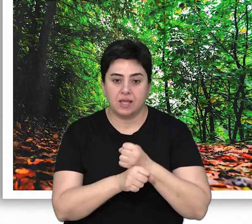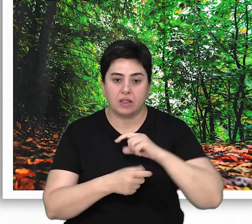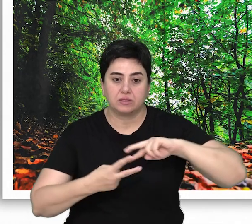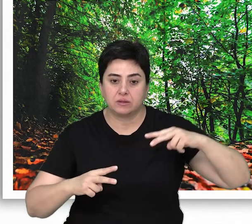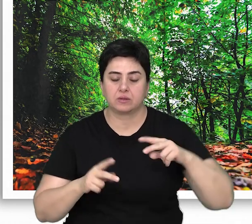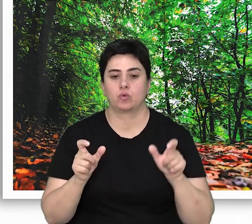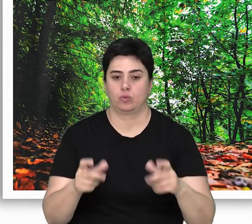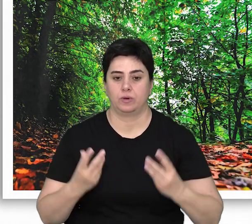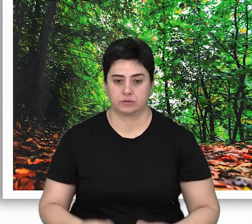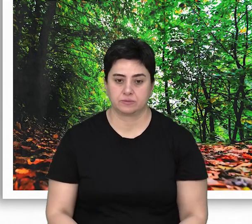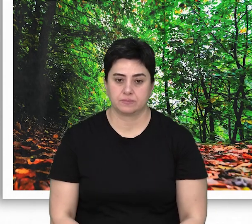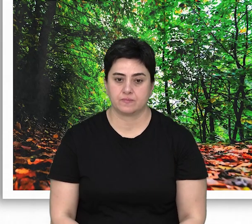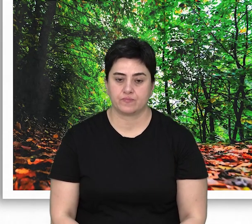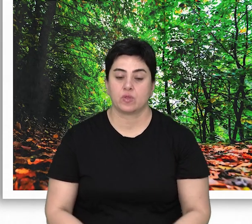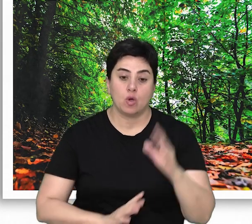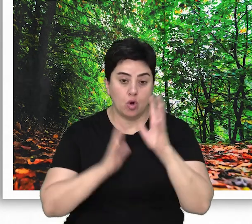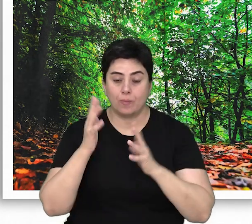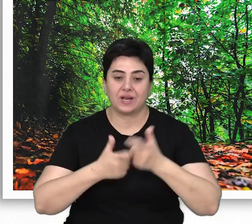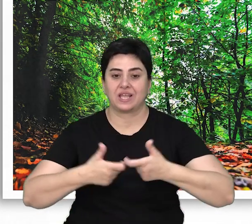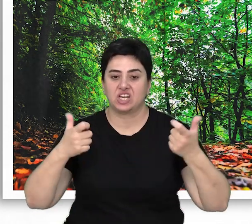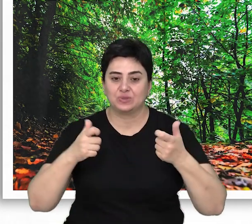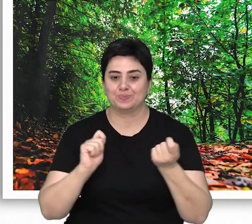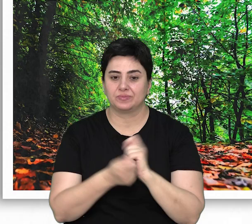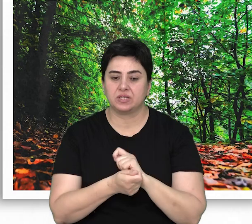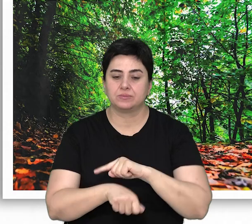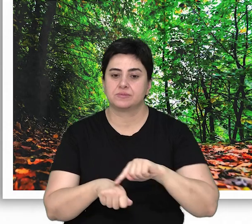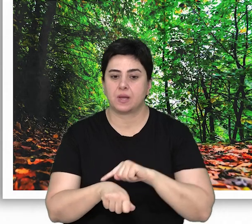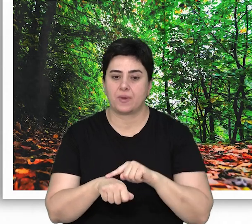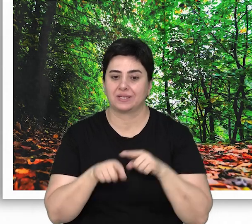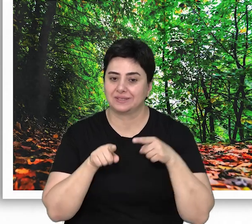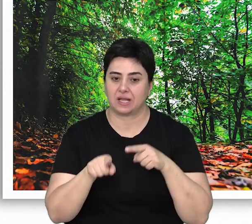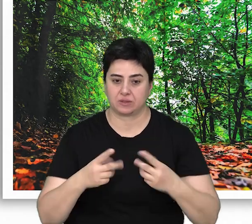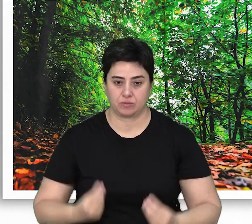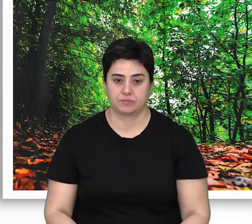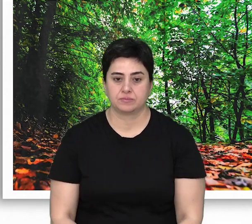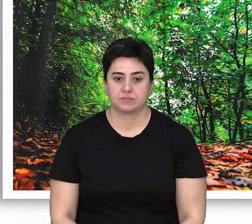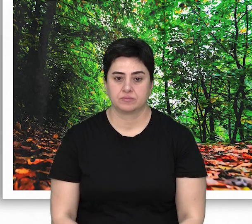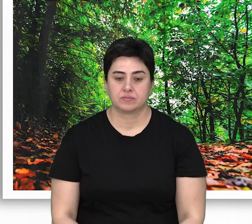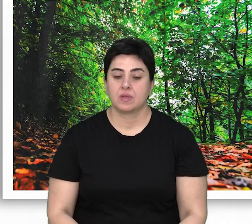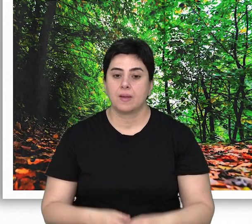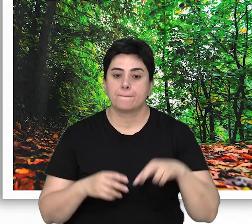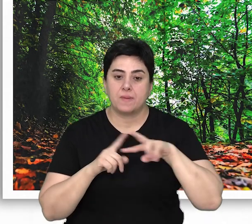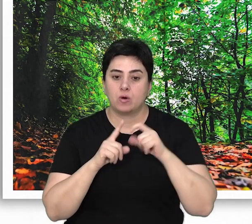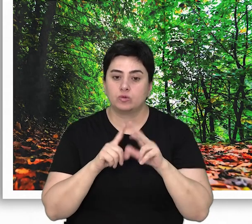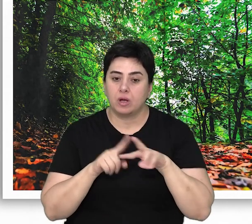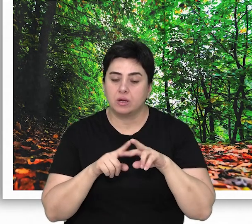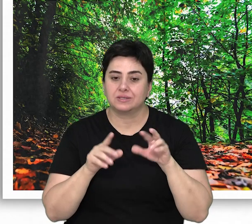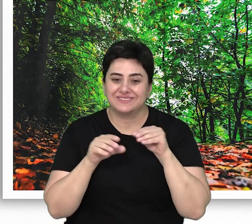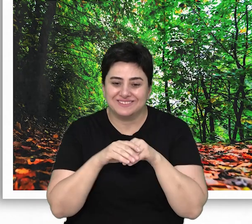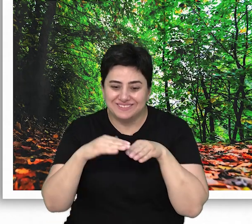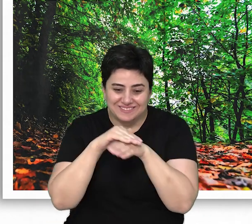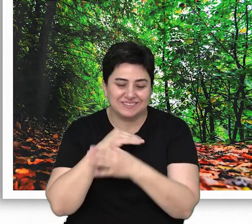gen kaynaklarının korunması, orman gelişim ve değişim süreçlerinin izlenmesi, Bauna için